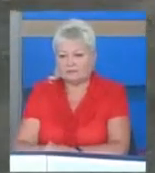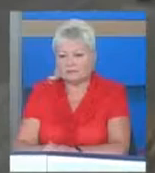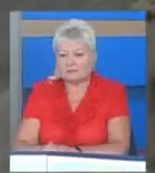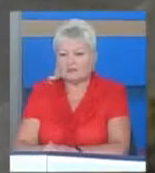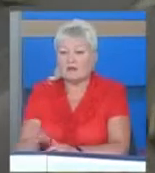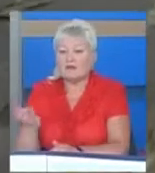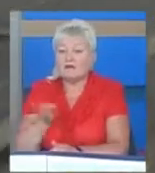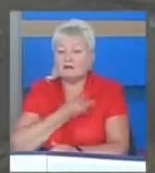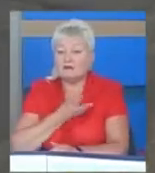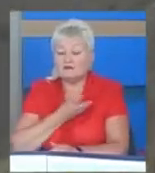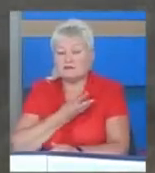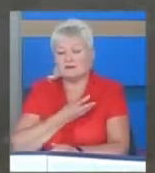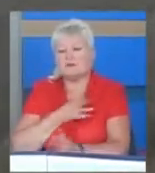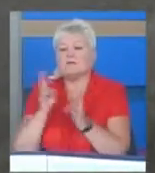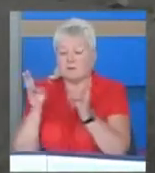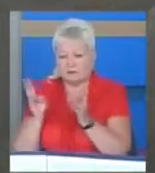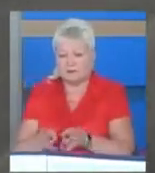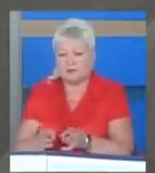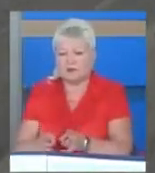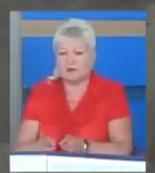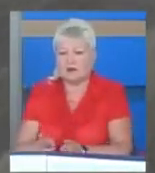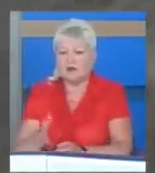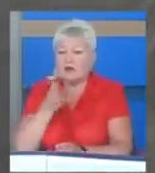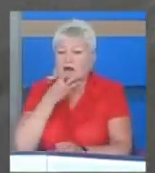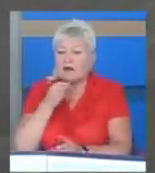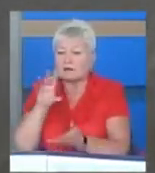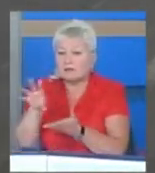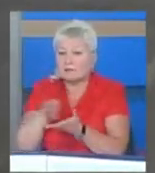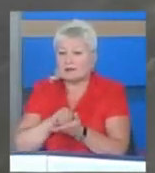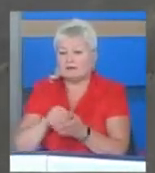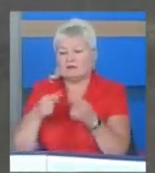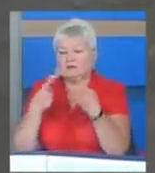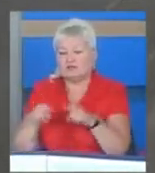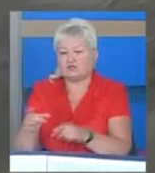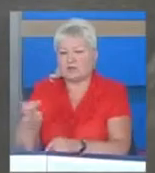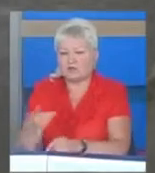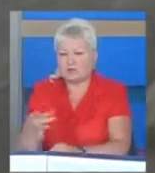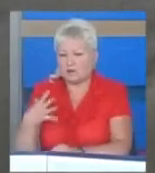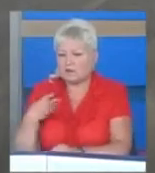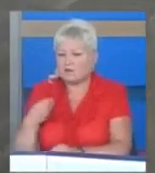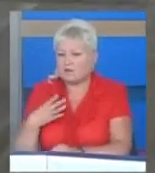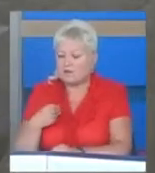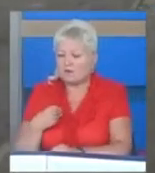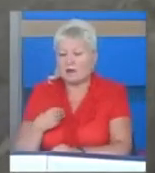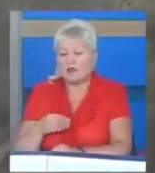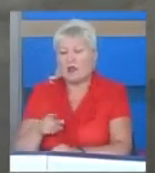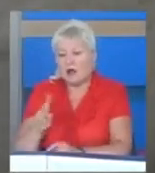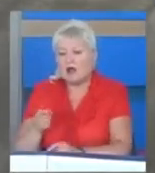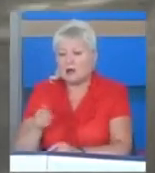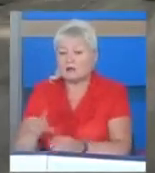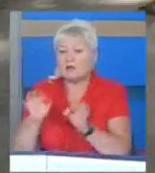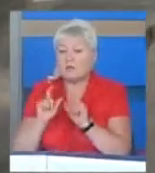Ініціатива безперечно потрібна. Гарний приклад для інших районів Львова. Однак погодьтеся,